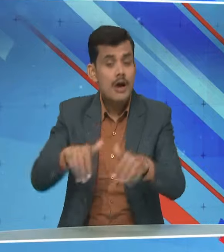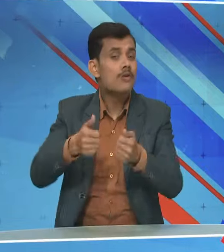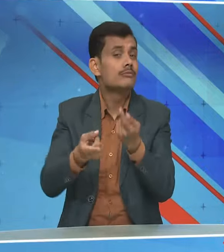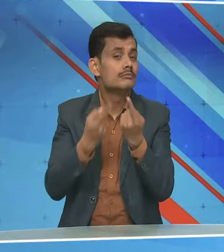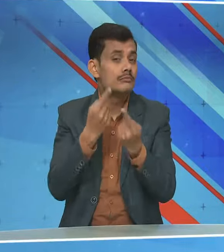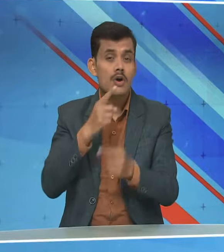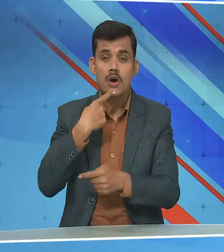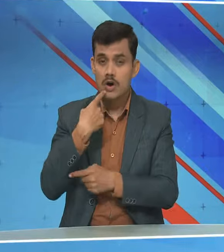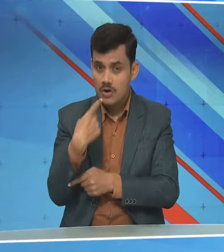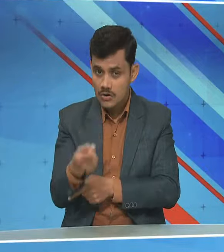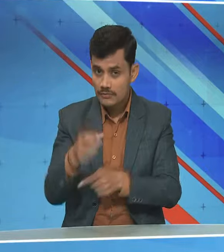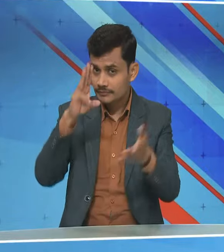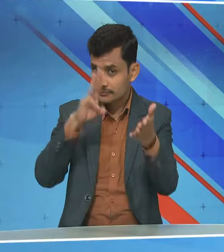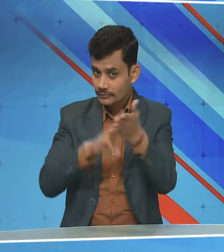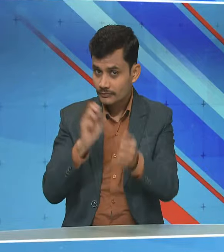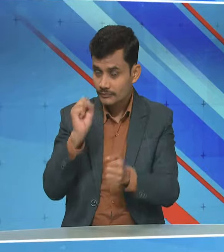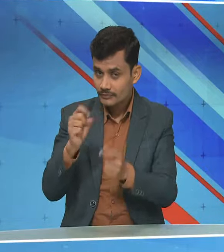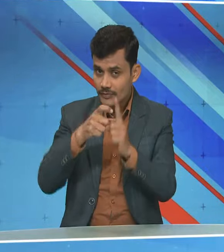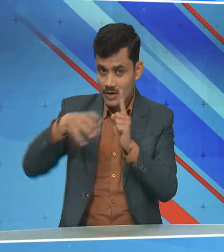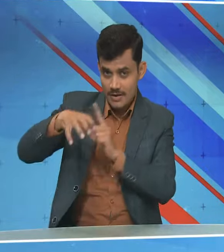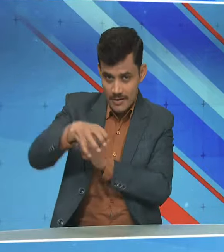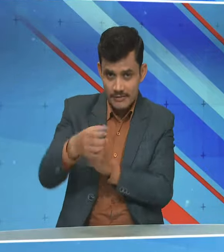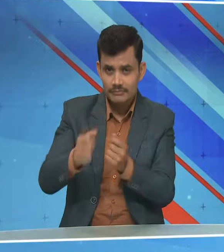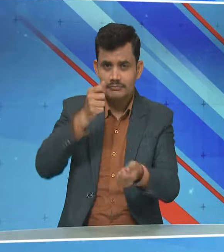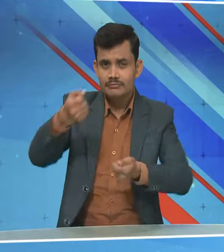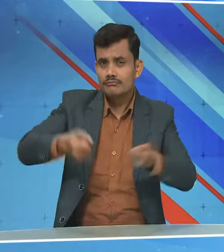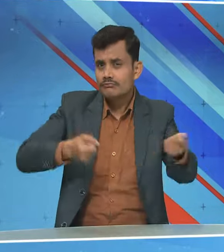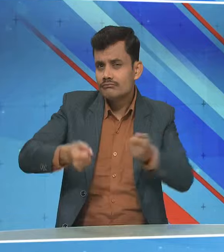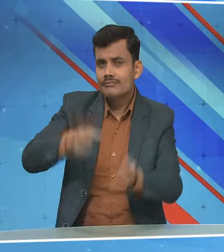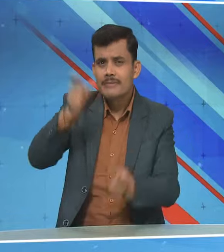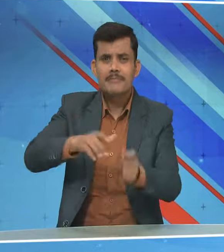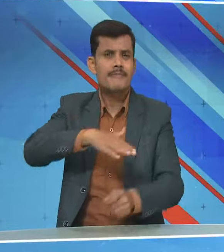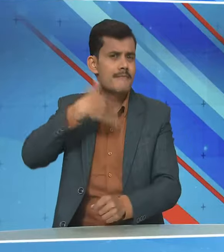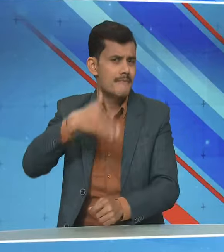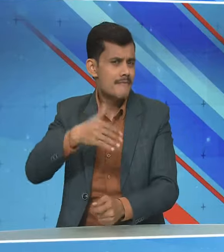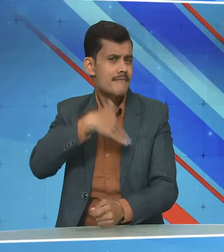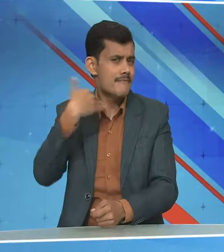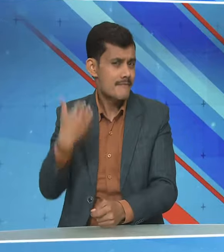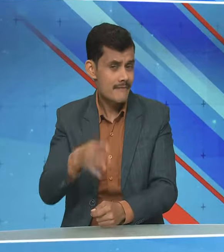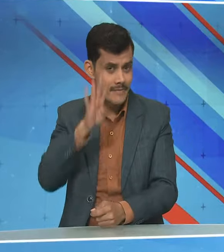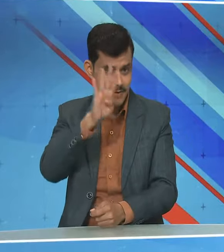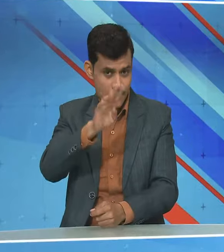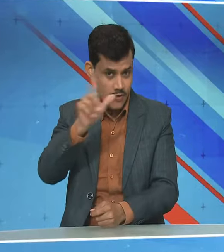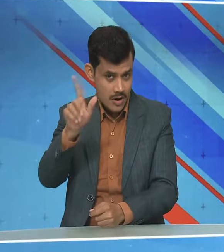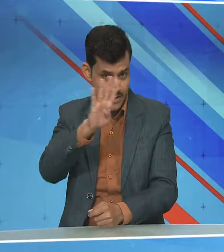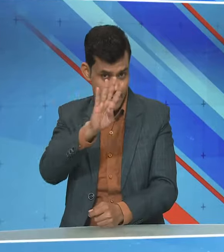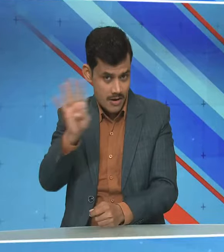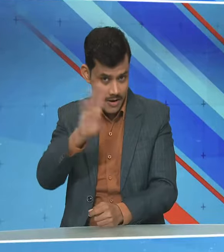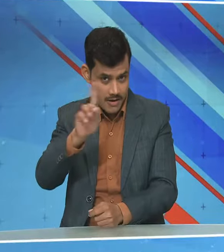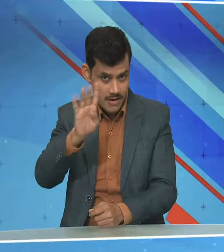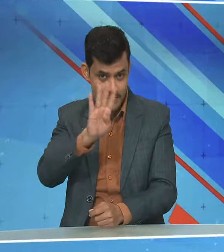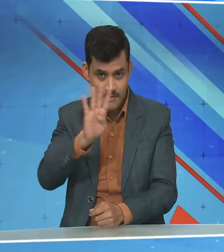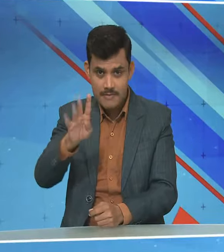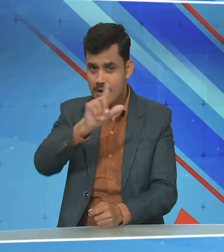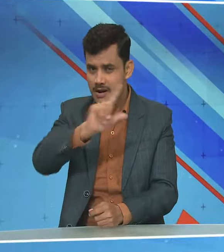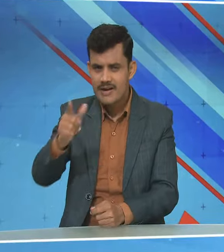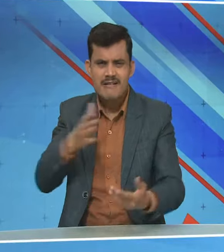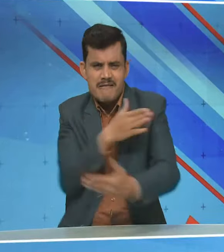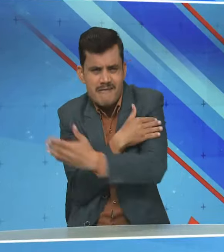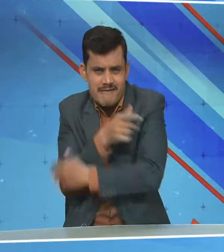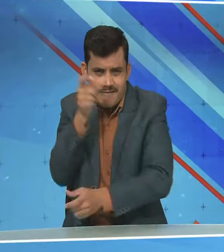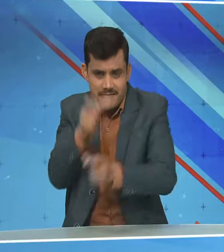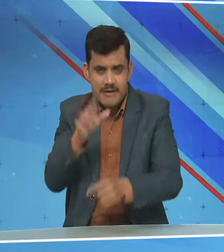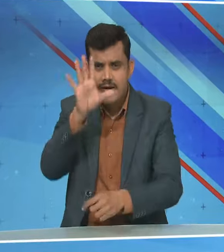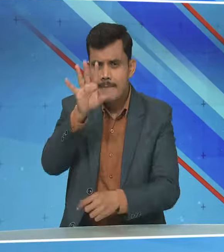मुख्यमंत्री ने जिला प्रसाशन को बस दुर्गटना में मृत्यकों के परिवार को चार चार लाख रुपए और घायलों को